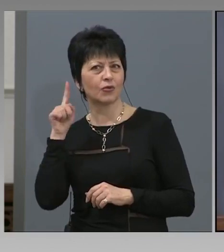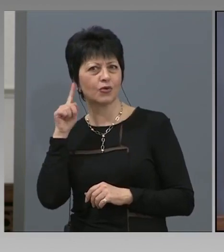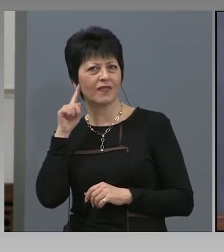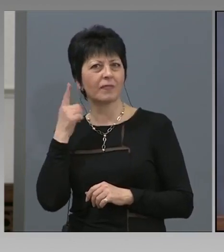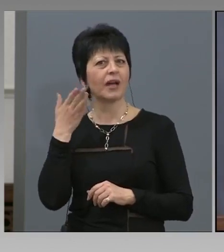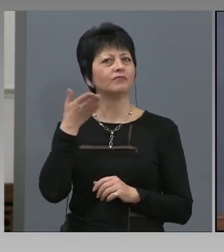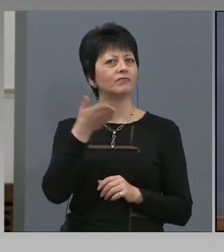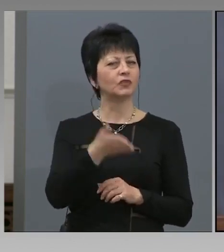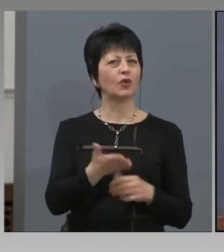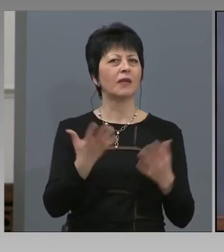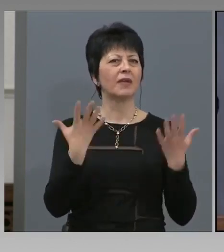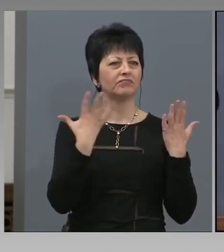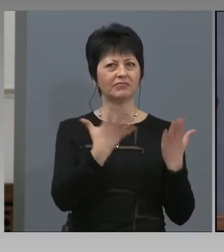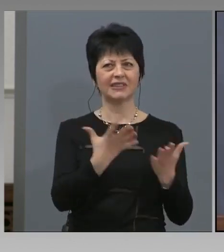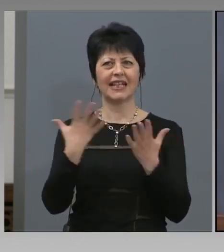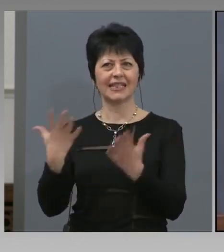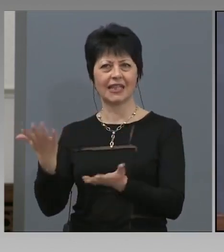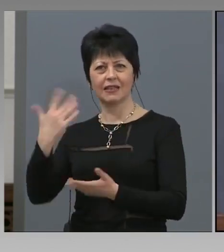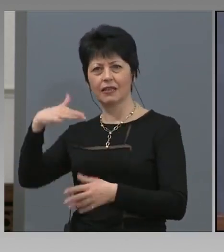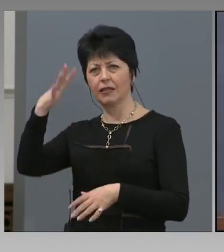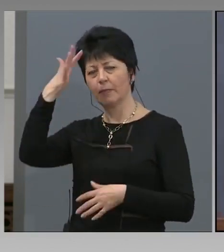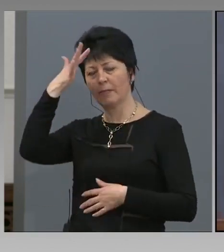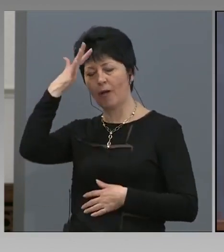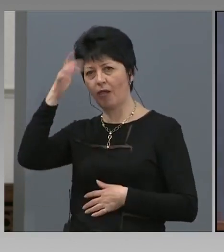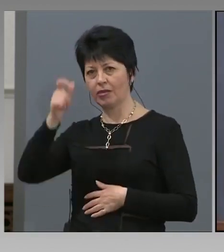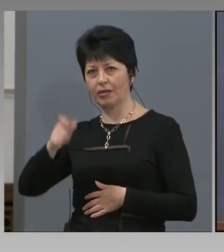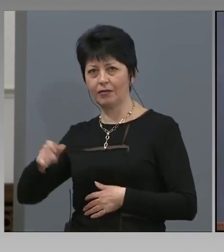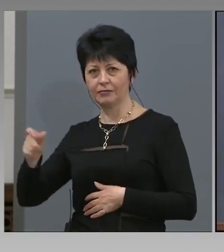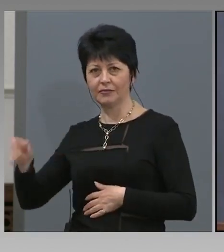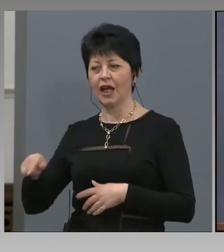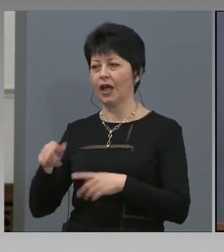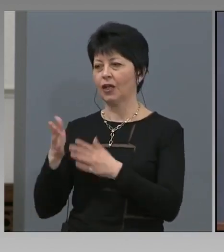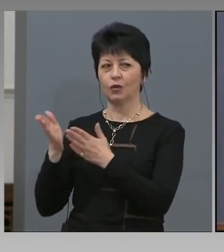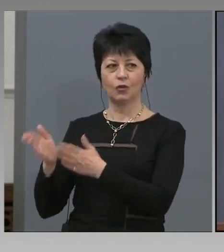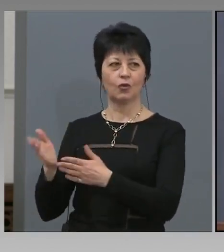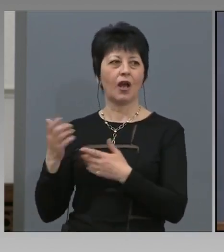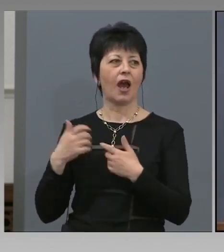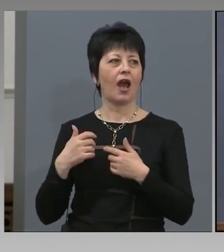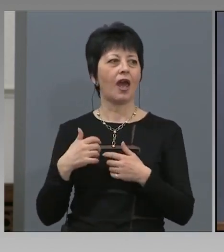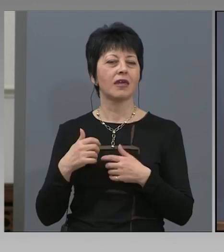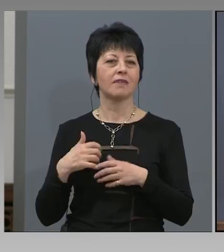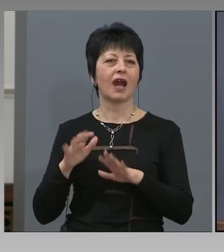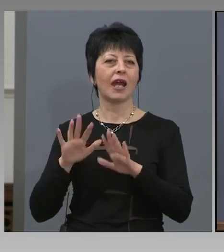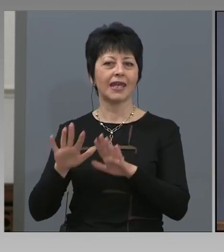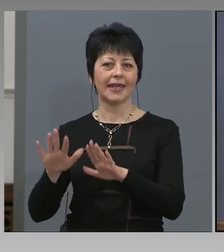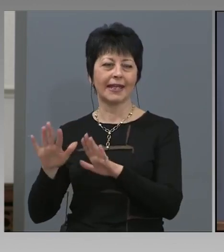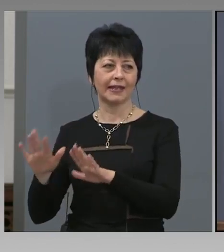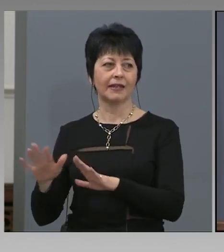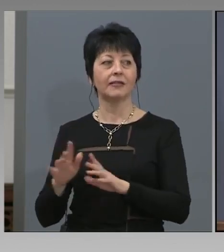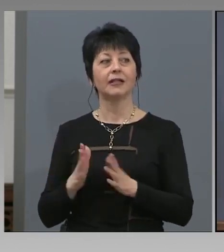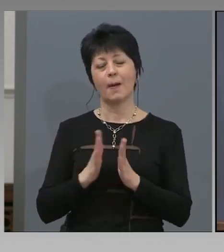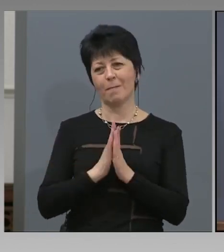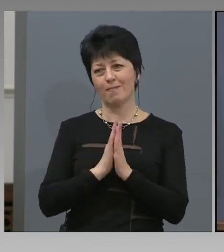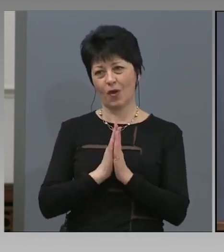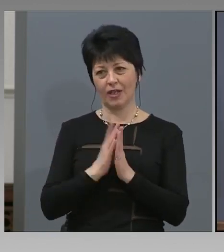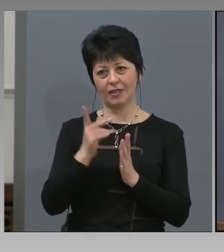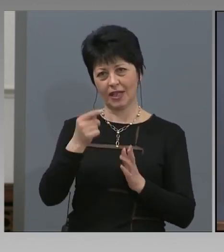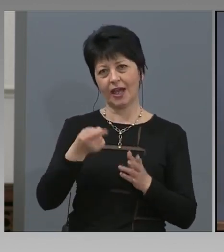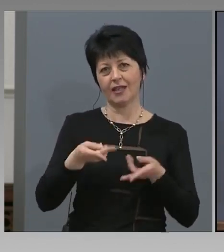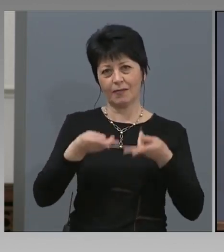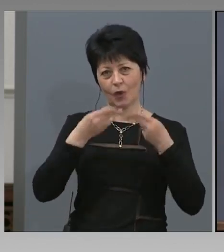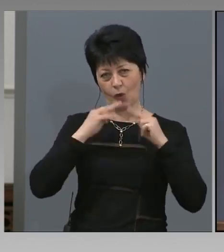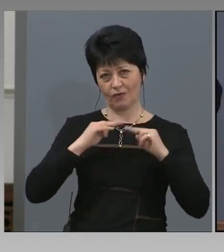Тука има десетки волни. Тука има хиляди волни. Ива, молете се. Добре, моля ви само да изясним този Ива, нека да ми отговорят на моя въпрос.